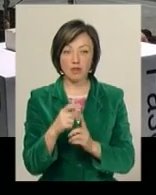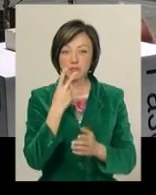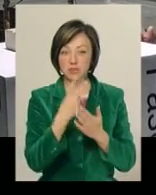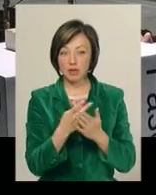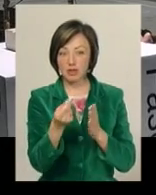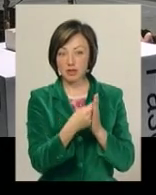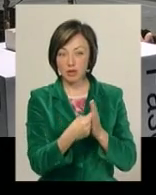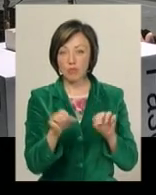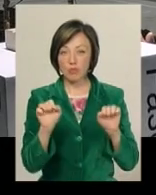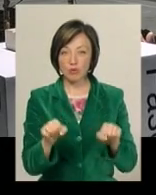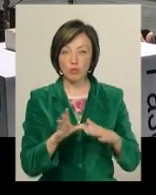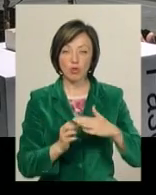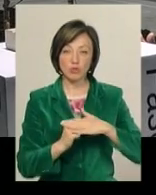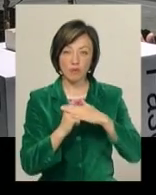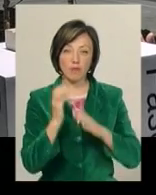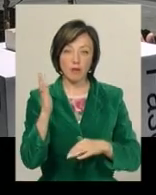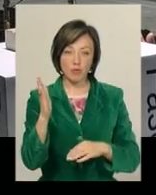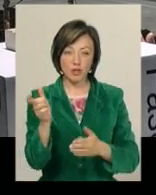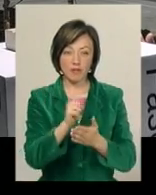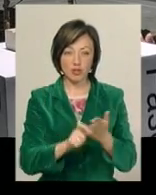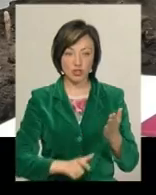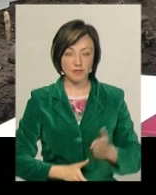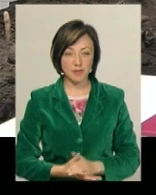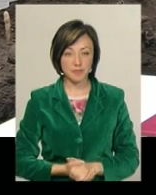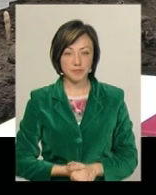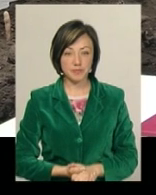тумбі, можуть стати основою майбутніх віршів.